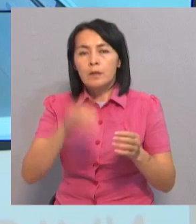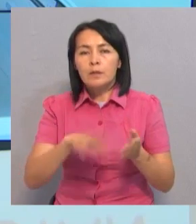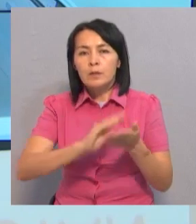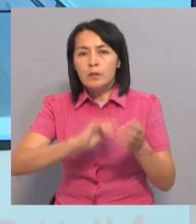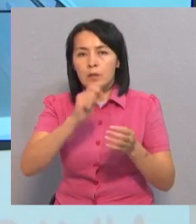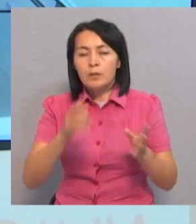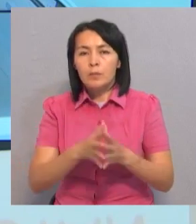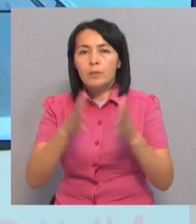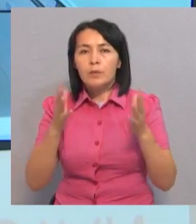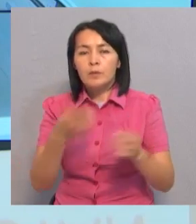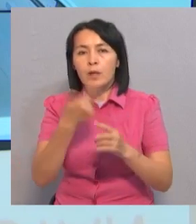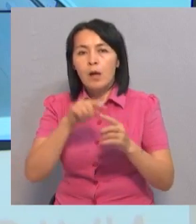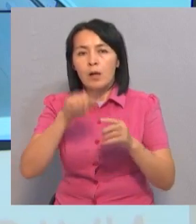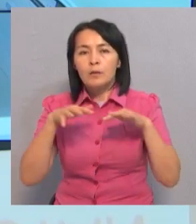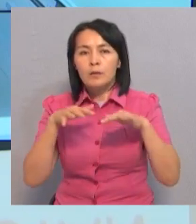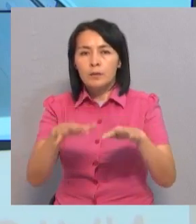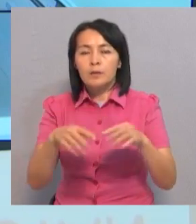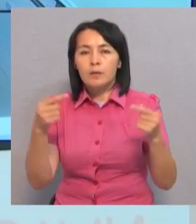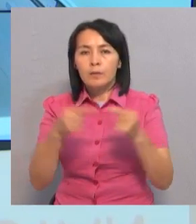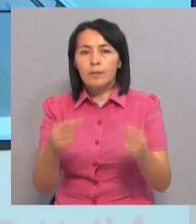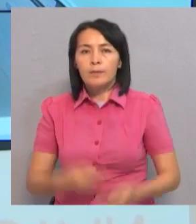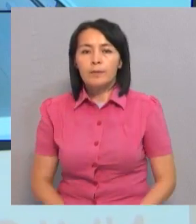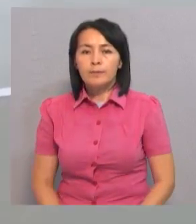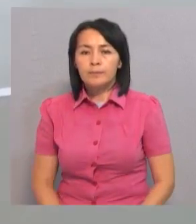заявок, большая часть из которых решена вовремя.